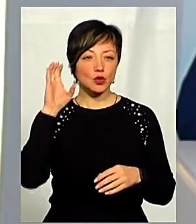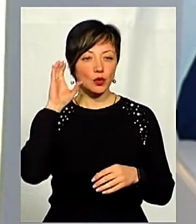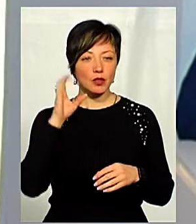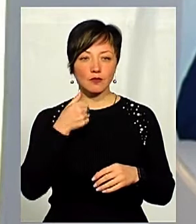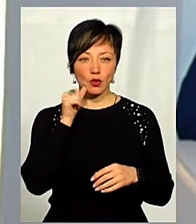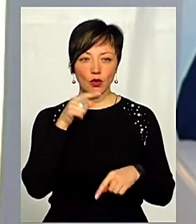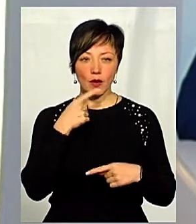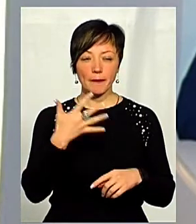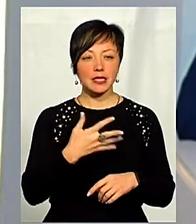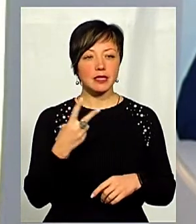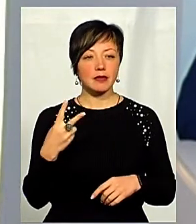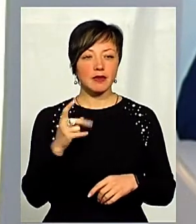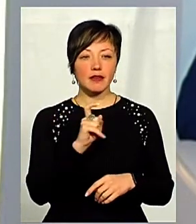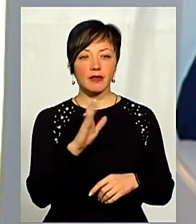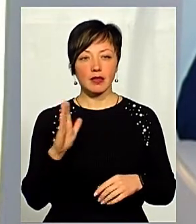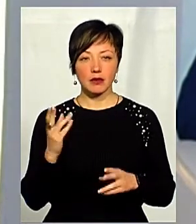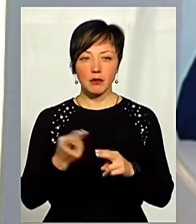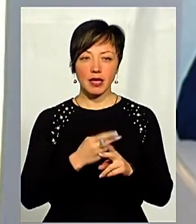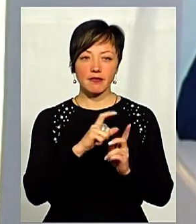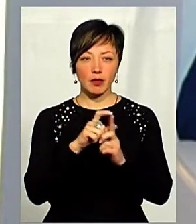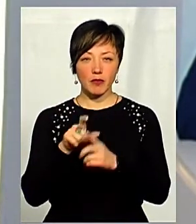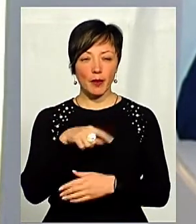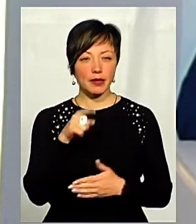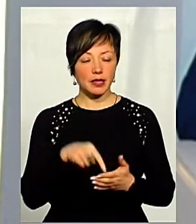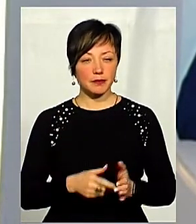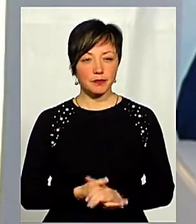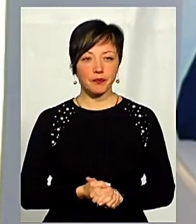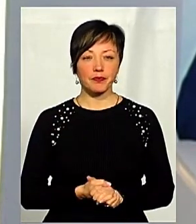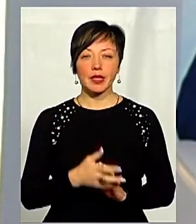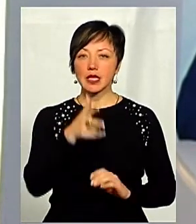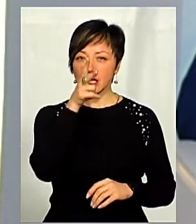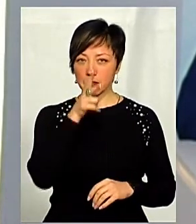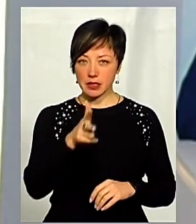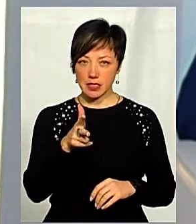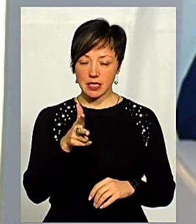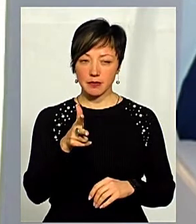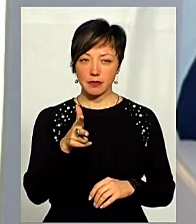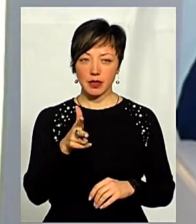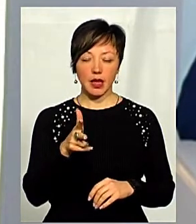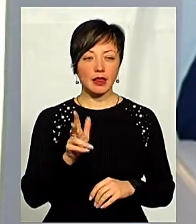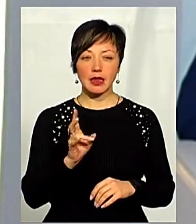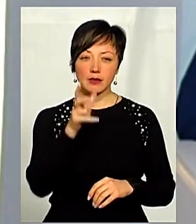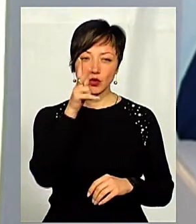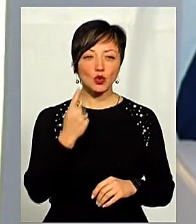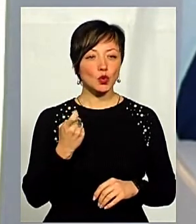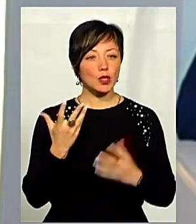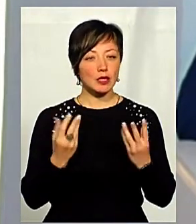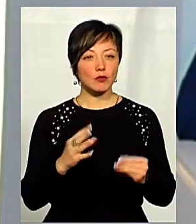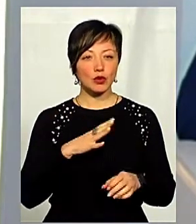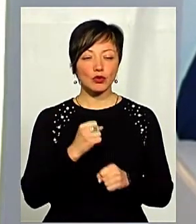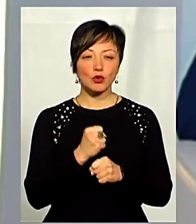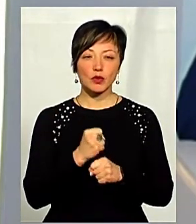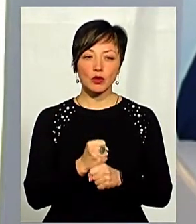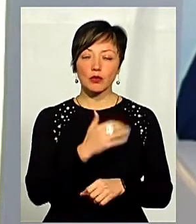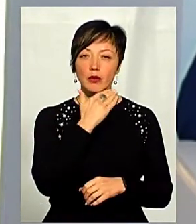його, я вчора говорив 52 хвилини без відповіді на питання. За цих 3 місяці, навіть не 3 місяці, а 100 днів було зроблено